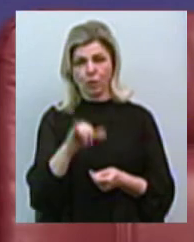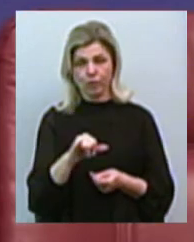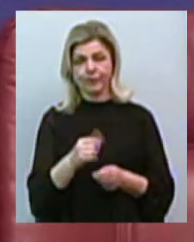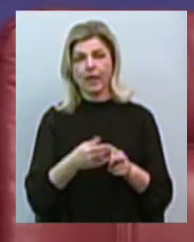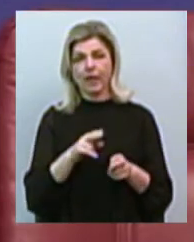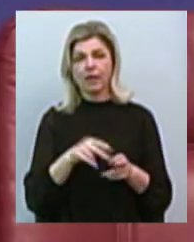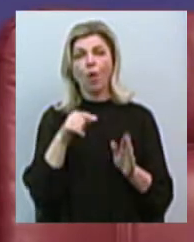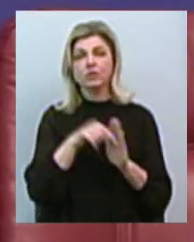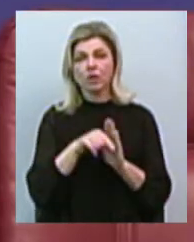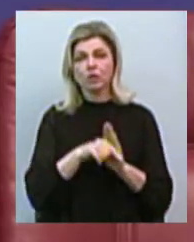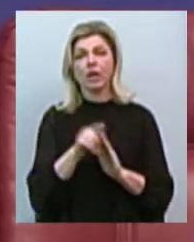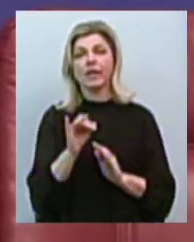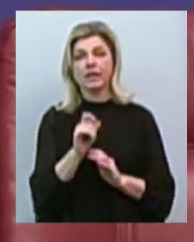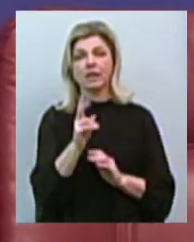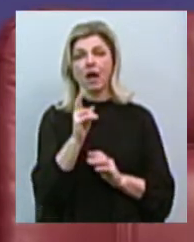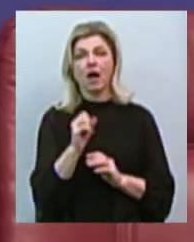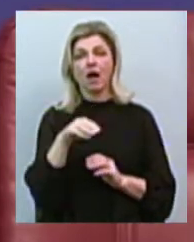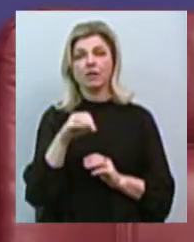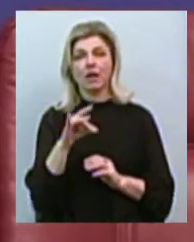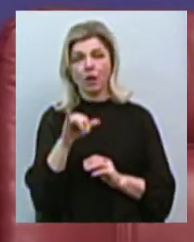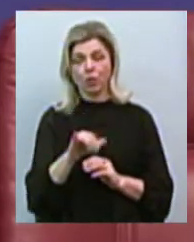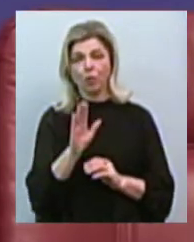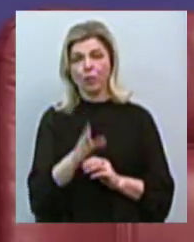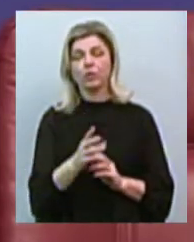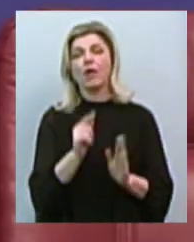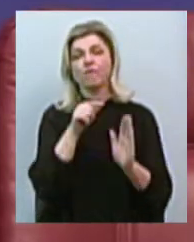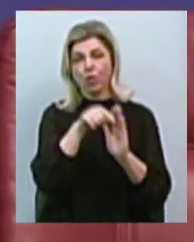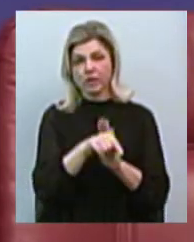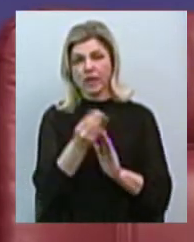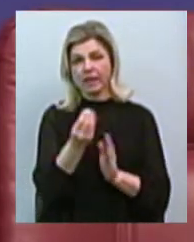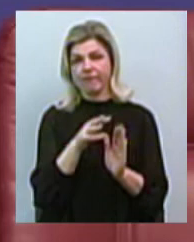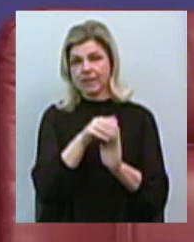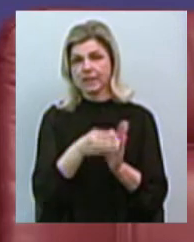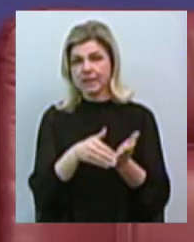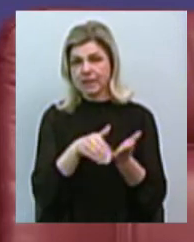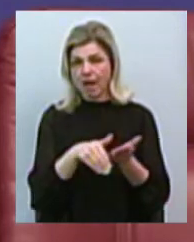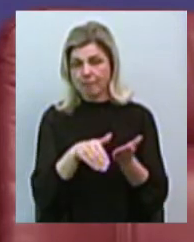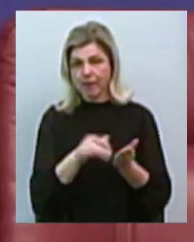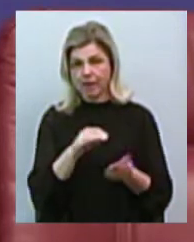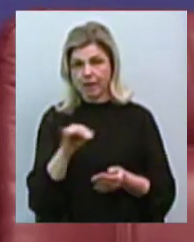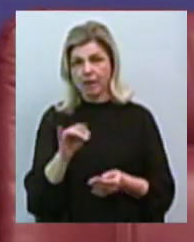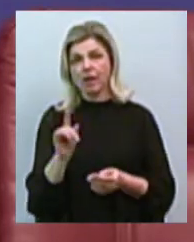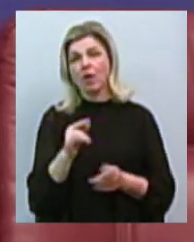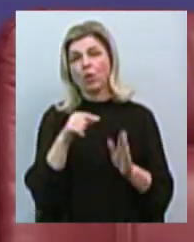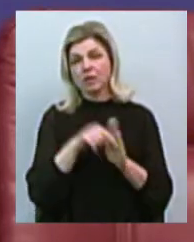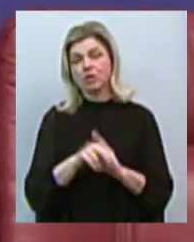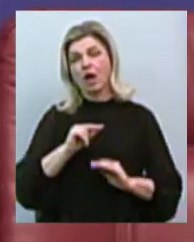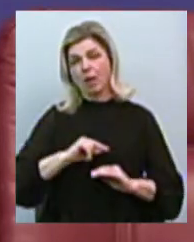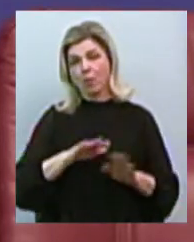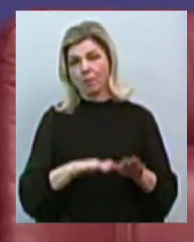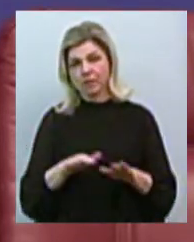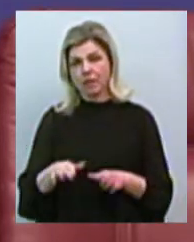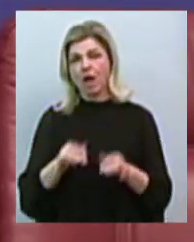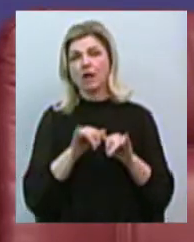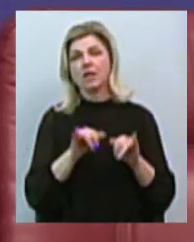по суті, з Катару зайдуть в портову індустрію України з інвестиціями. Це означає робочі місця, розвиток